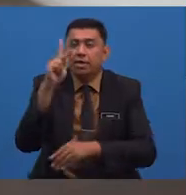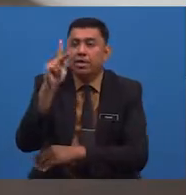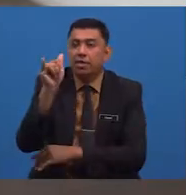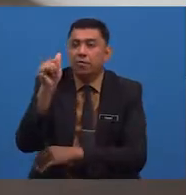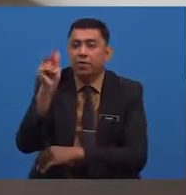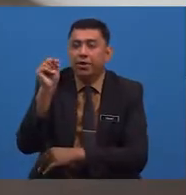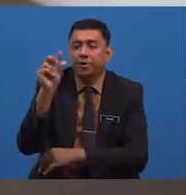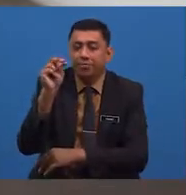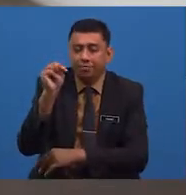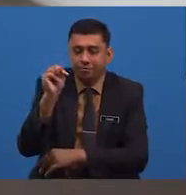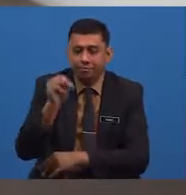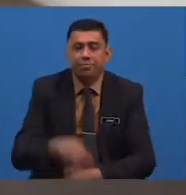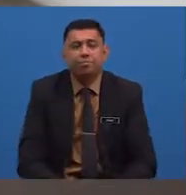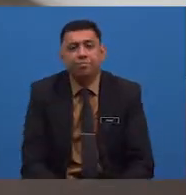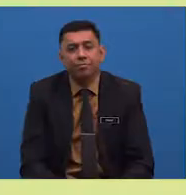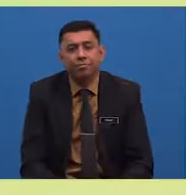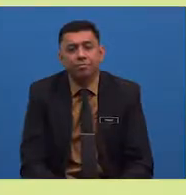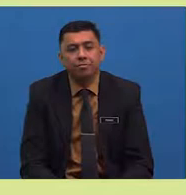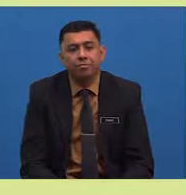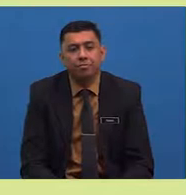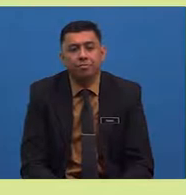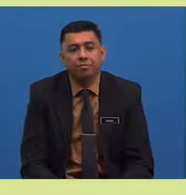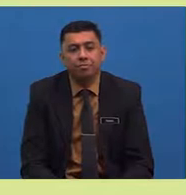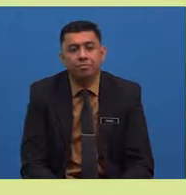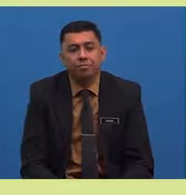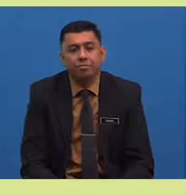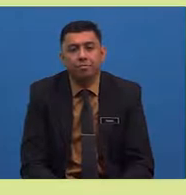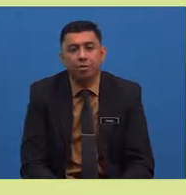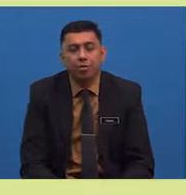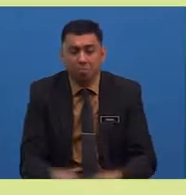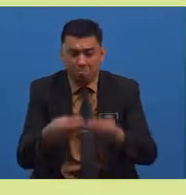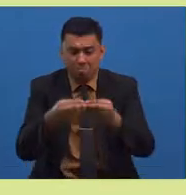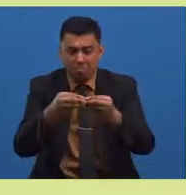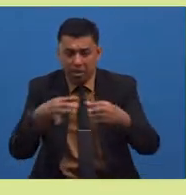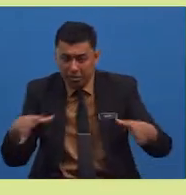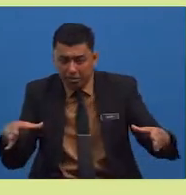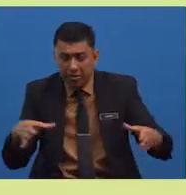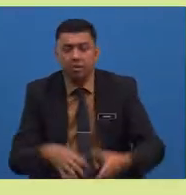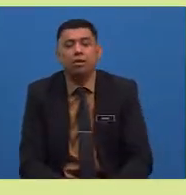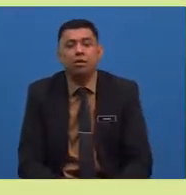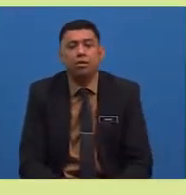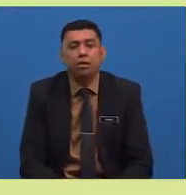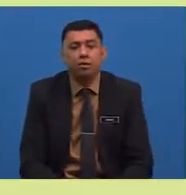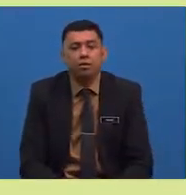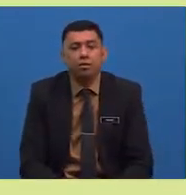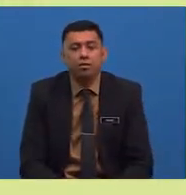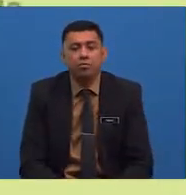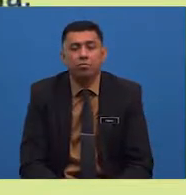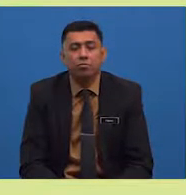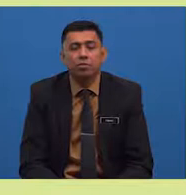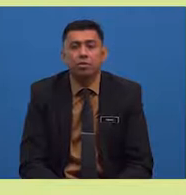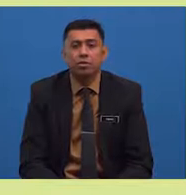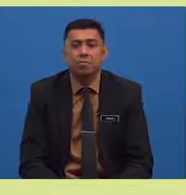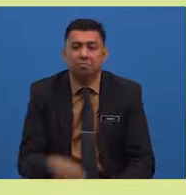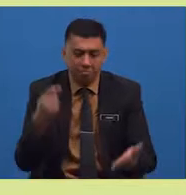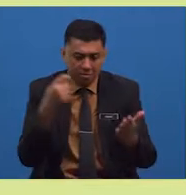Akhir sekali, bagi plot peleraian dalam perusahaan ini ialah si bongsu